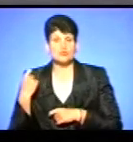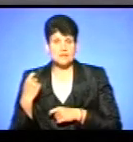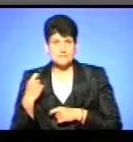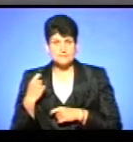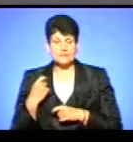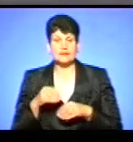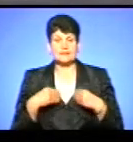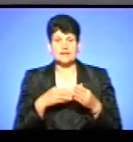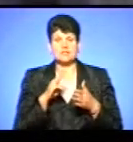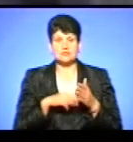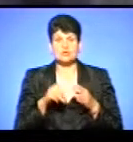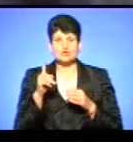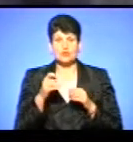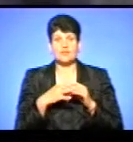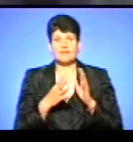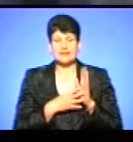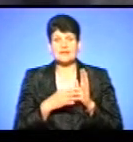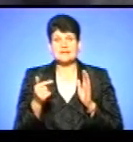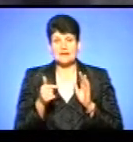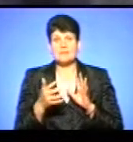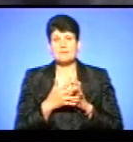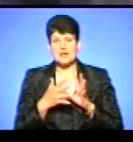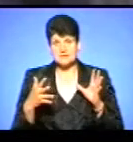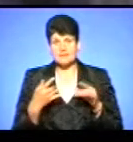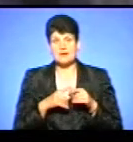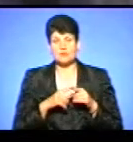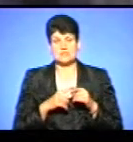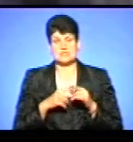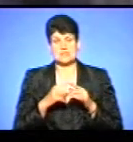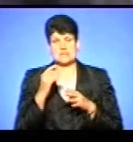Наклали штраф у розмірі 119 гривень максимальний по цій статті.